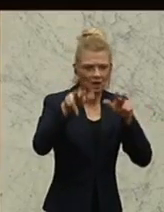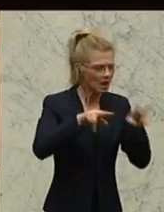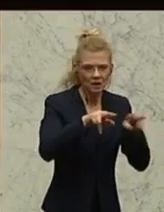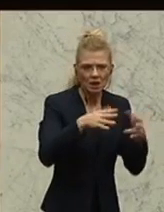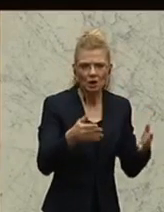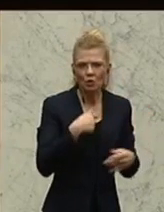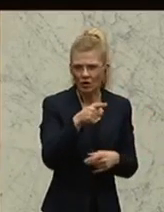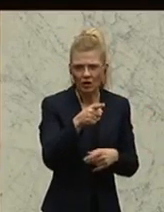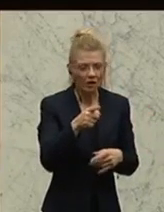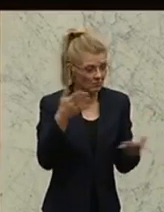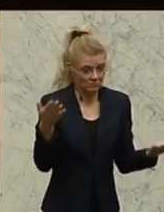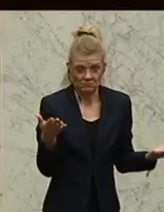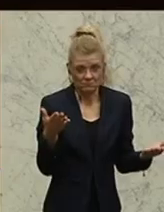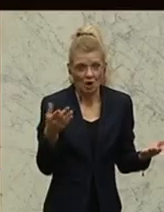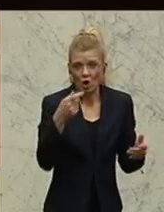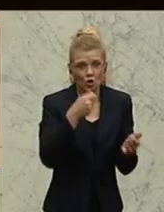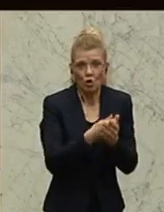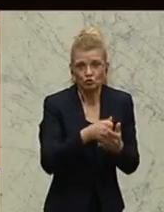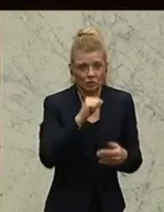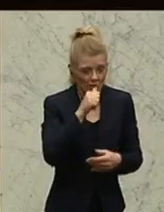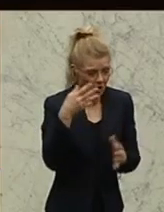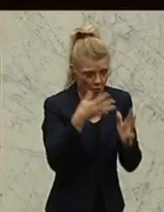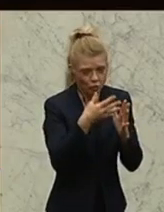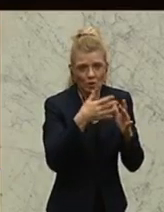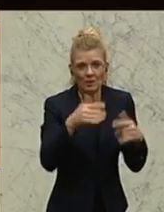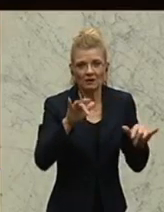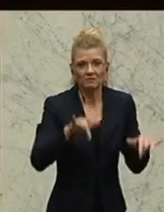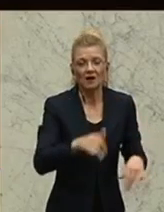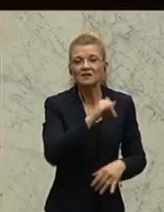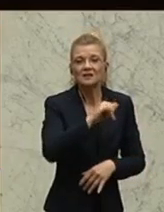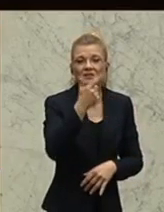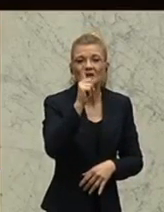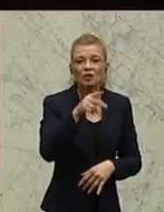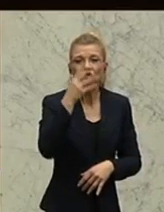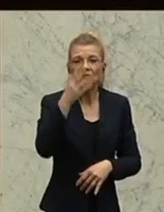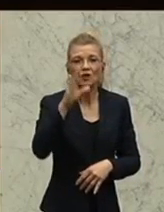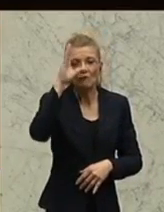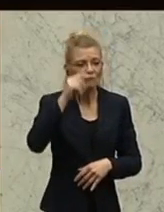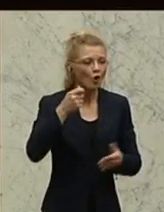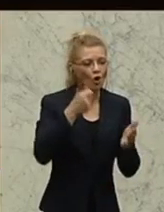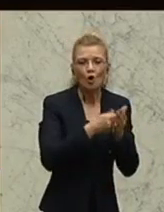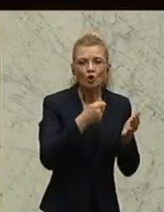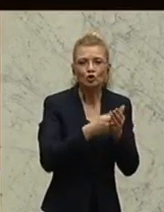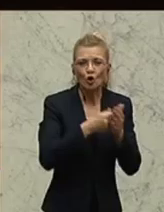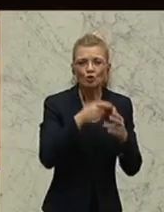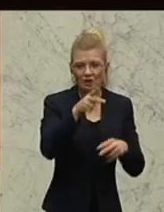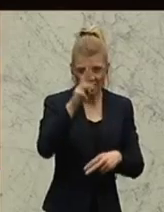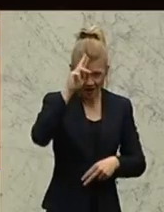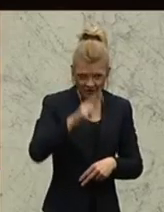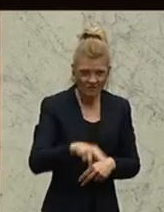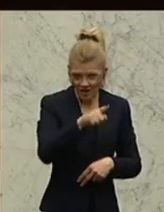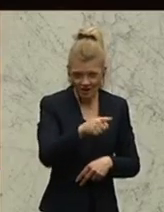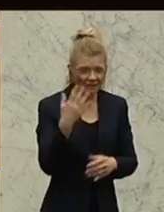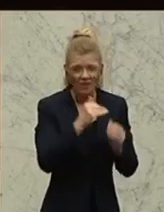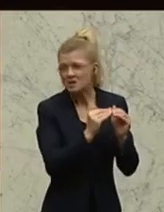stiegen laut Statistik aus, die Wohnkosten im Durchschnitt in Wien um mehr als 40 Prozent, meine